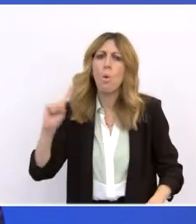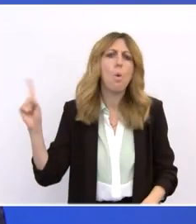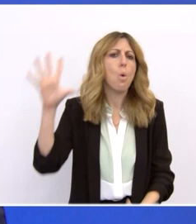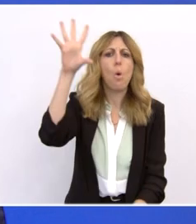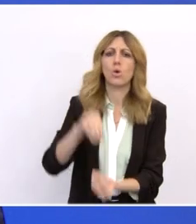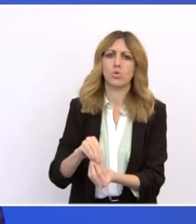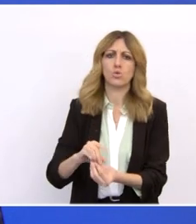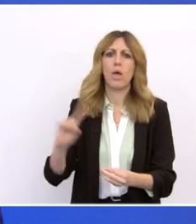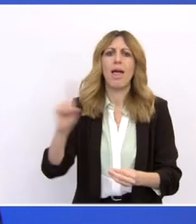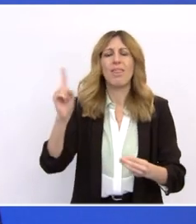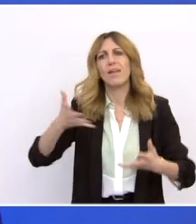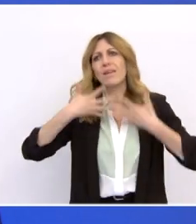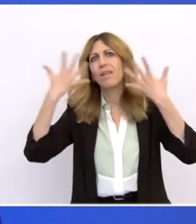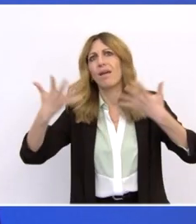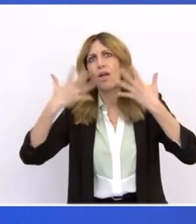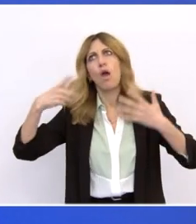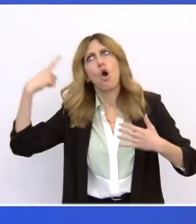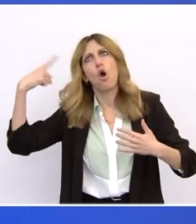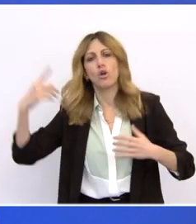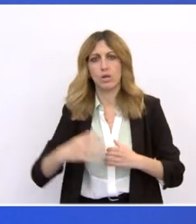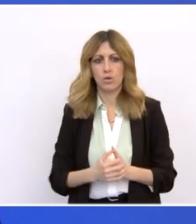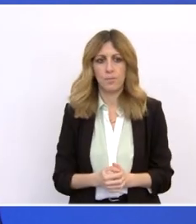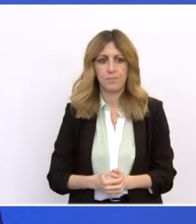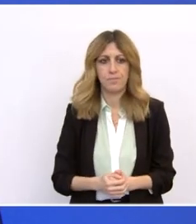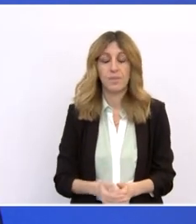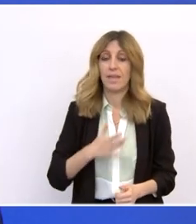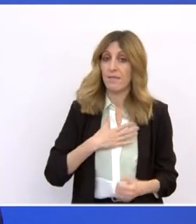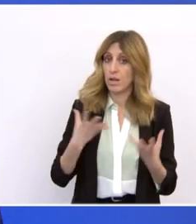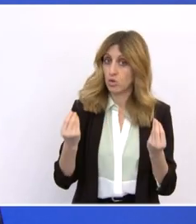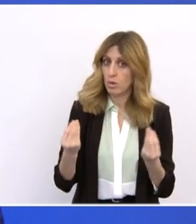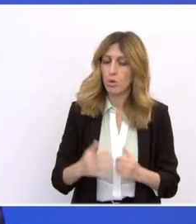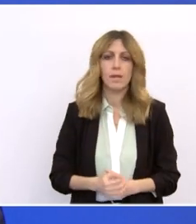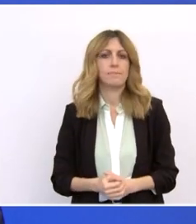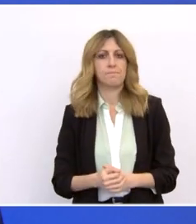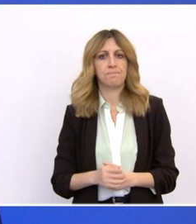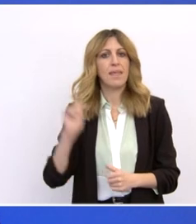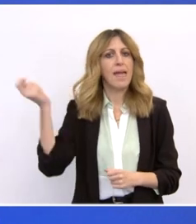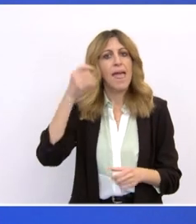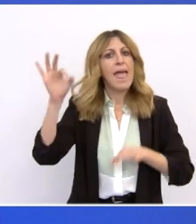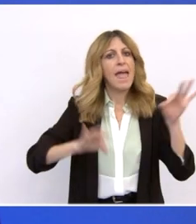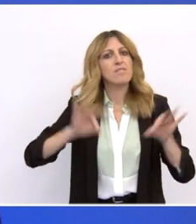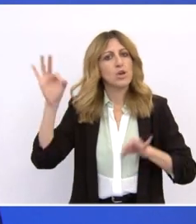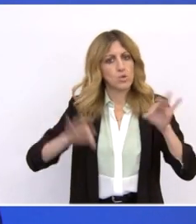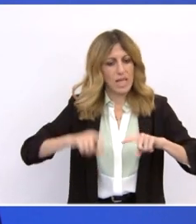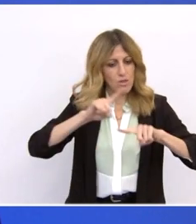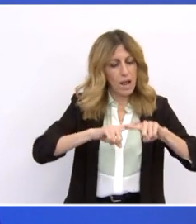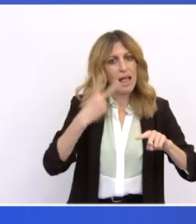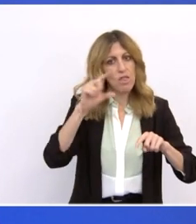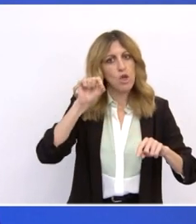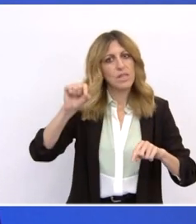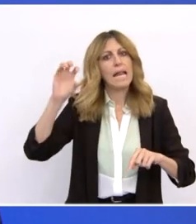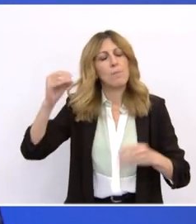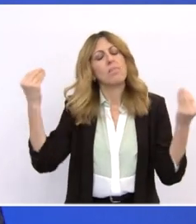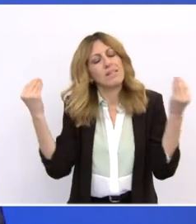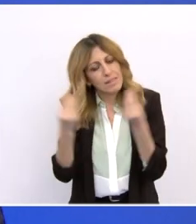αφορούν όλους μας. Ελλάδα 2.0, ένα ρεαλιστικά αισιόδοξο ολοκληρωμένο σχέδιο